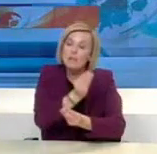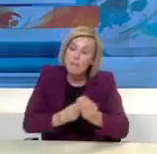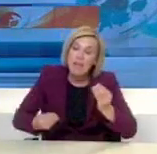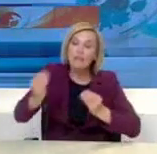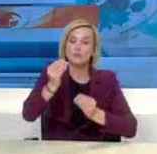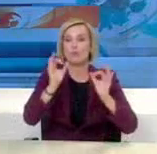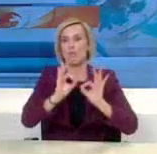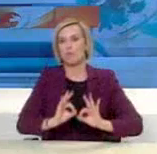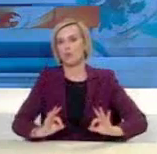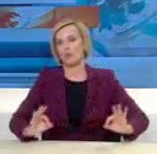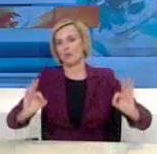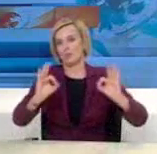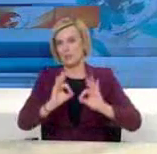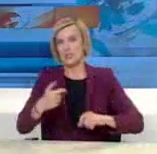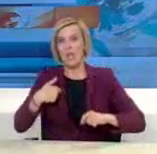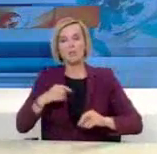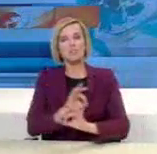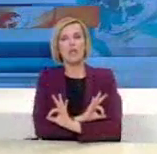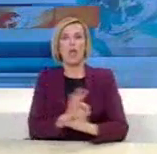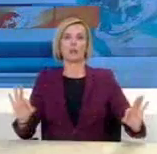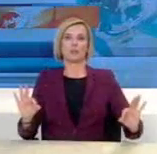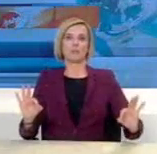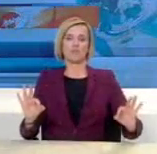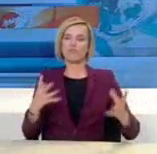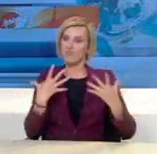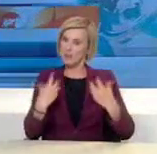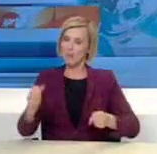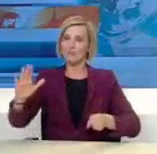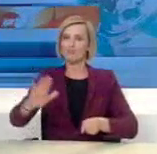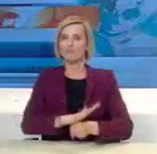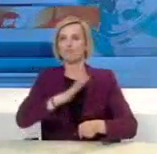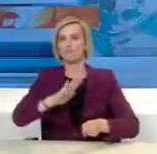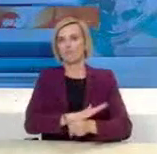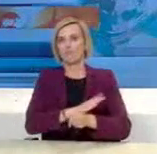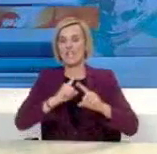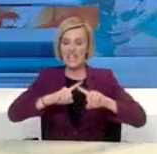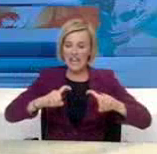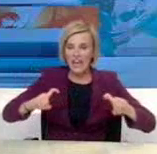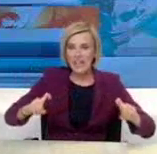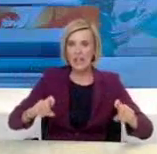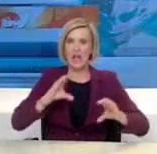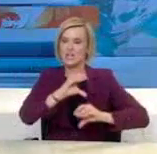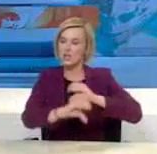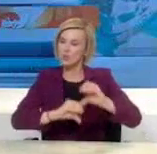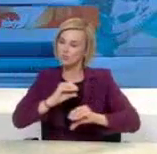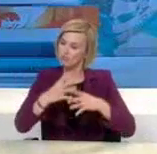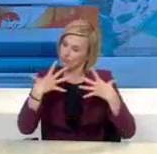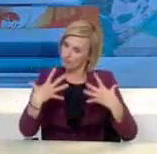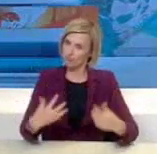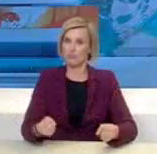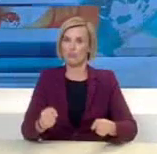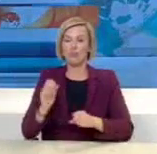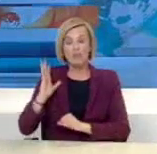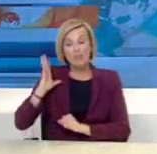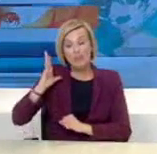ότι είμαστε σε πλήρη ετοιμότητα, υπάρχει επάρκεια υλικού και εξοπλισμού και κάθε